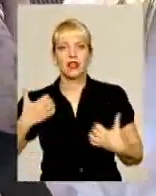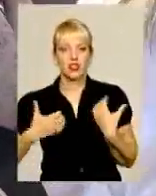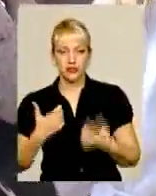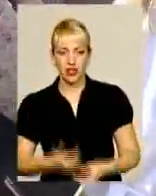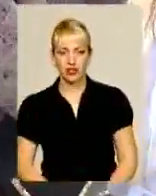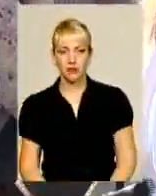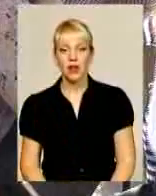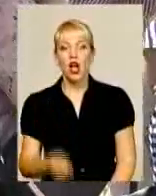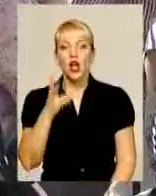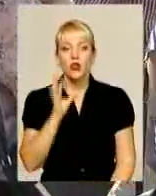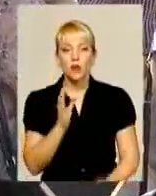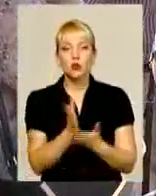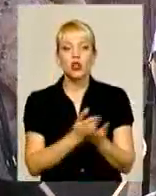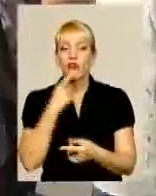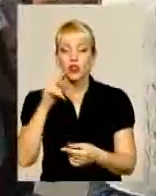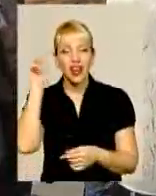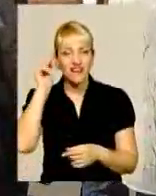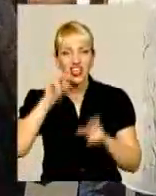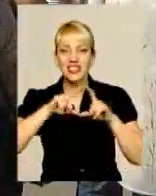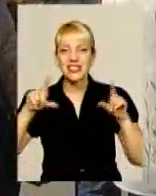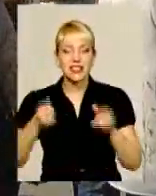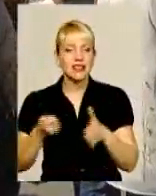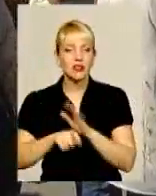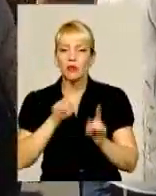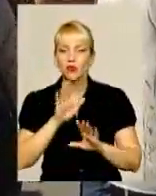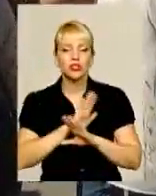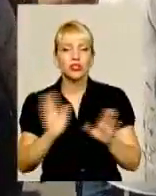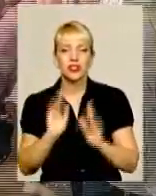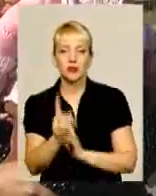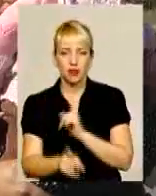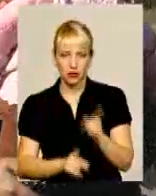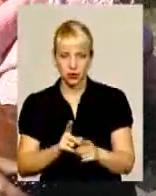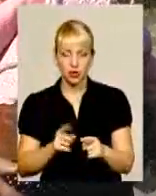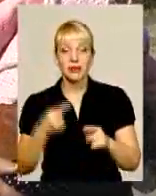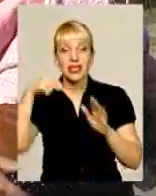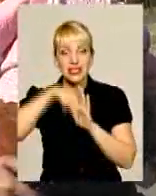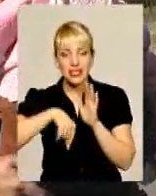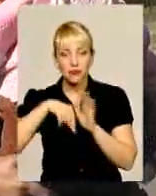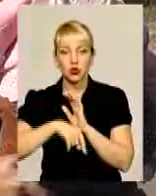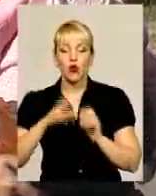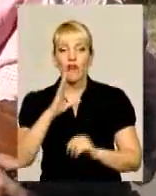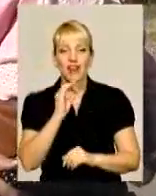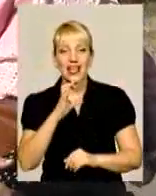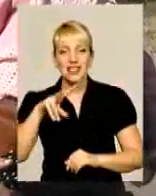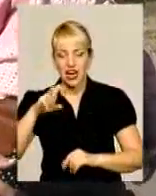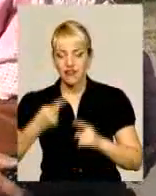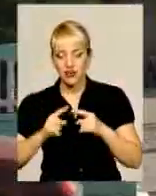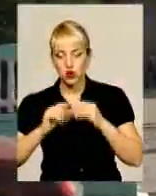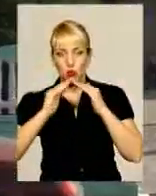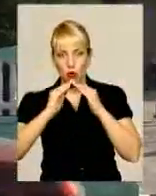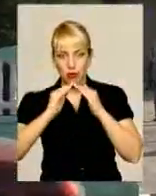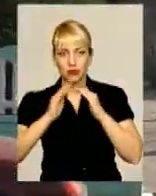наголошують, навчальний заклад не закриватимуть, його лишень переформатують. Септо у Веселівці, у цьому ж приміщенні, повноцінно